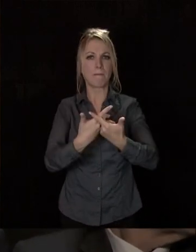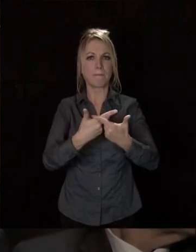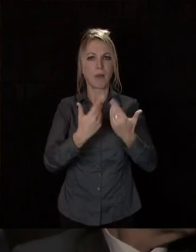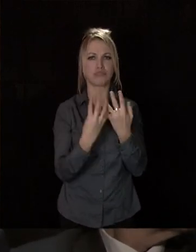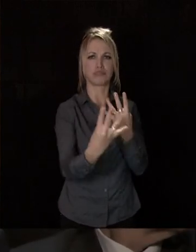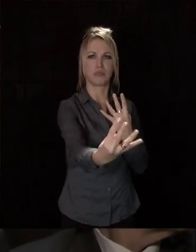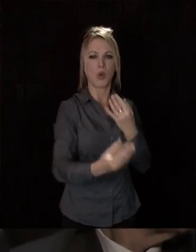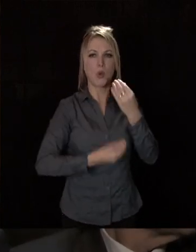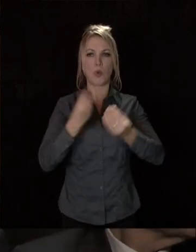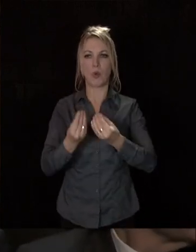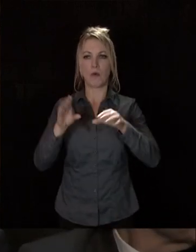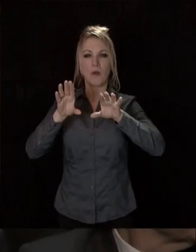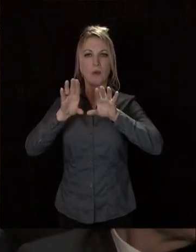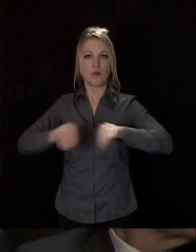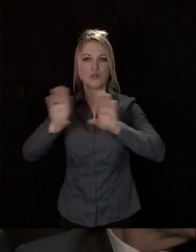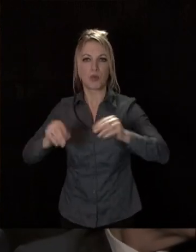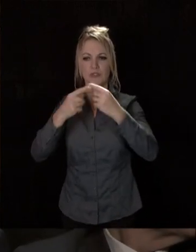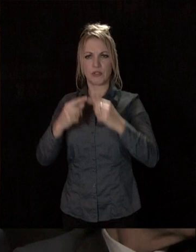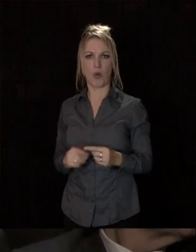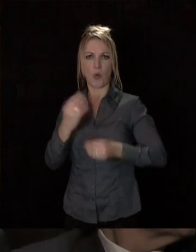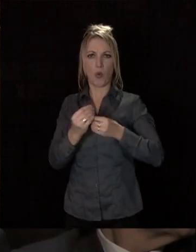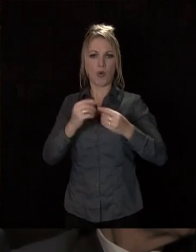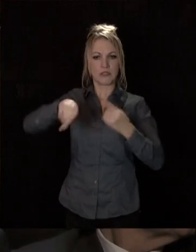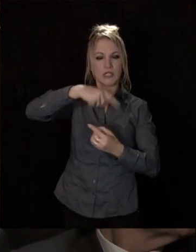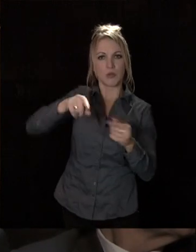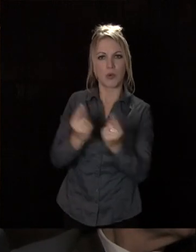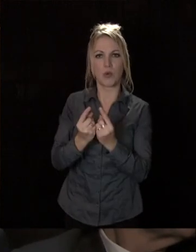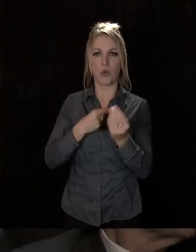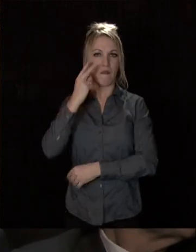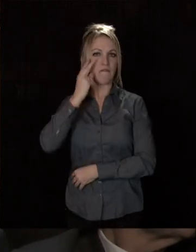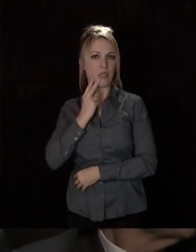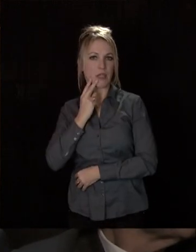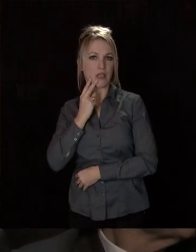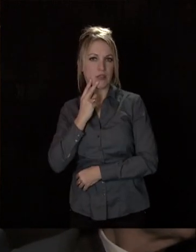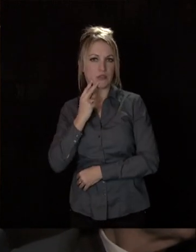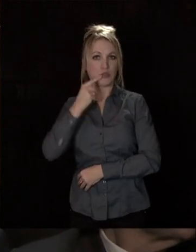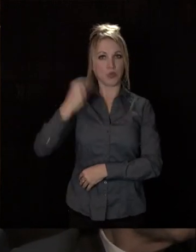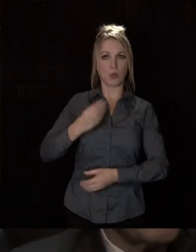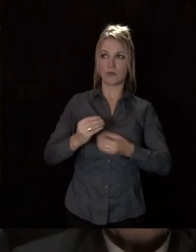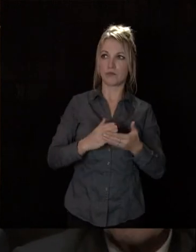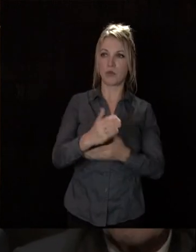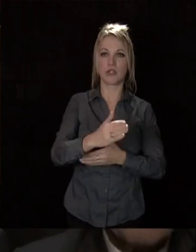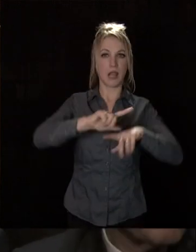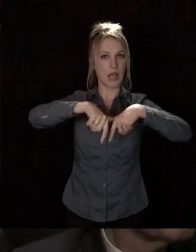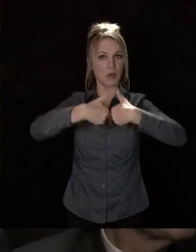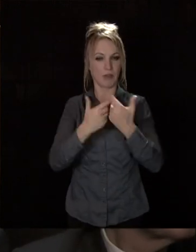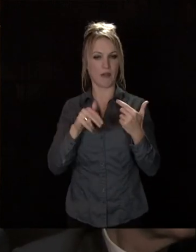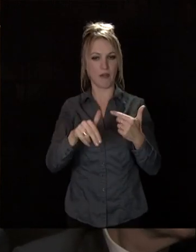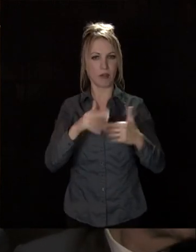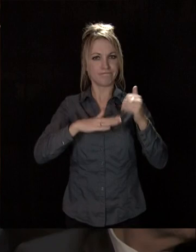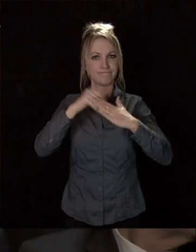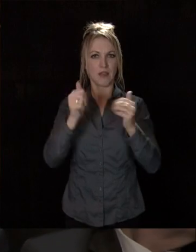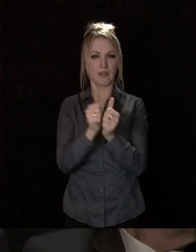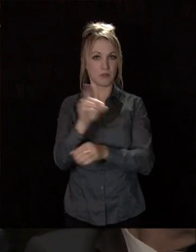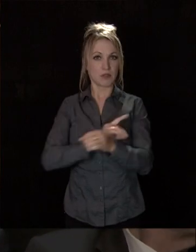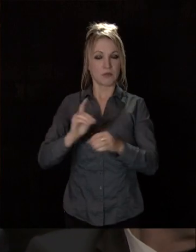diversification des productions, de circuits courts, de reconquête du vignoble Dijonais, du projet d'une légumerie que nous reconstruirons avec